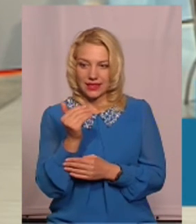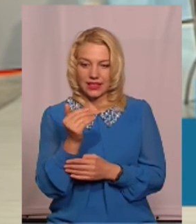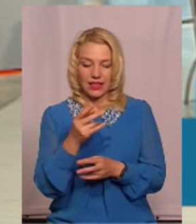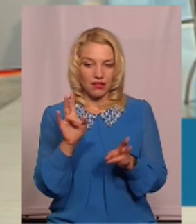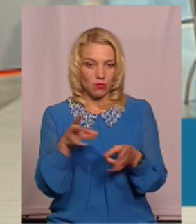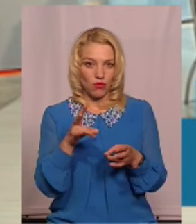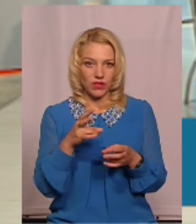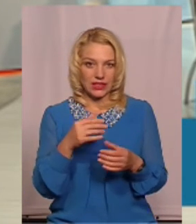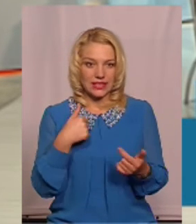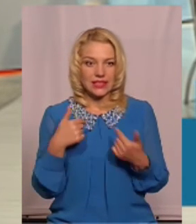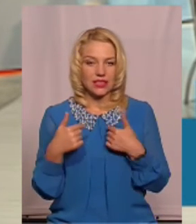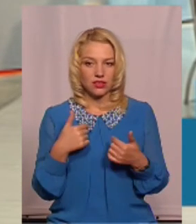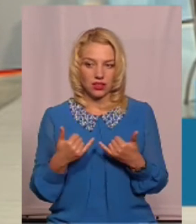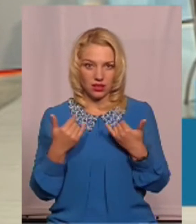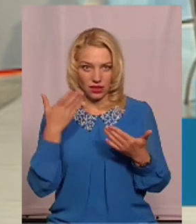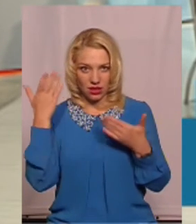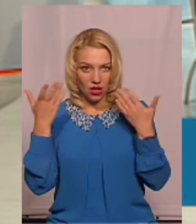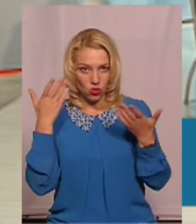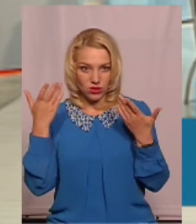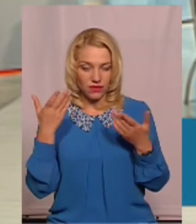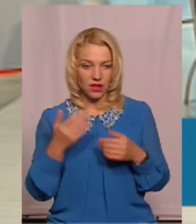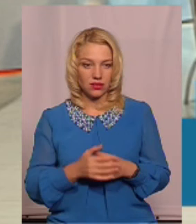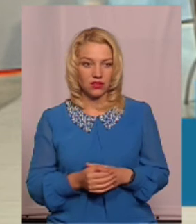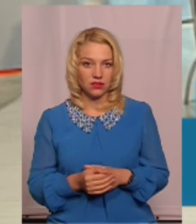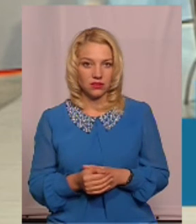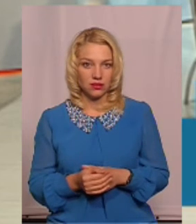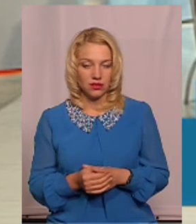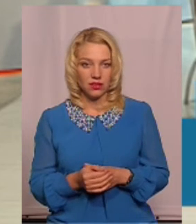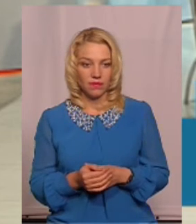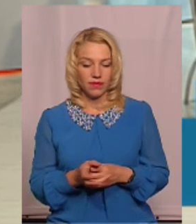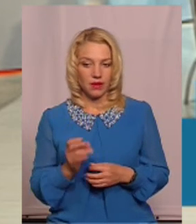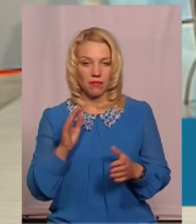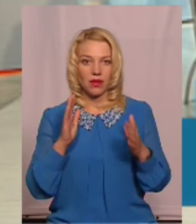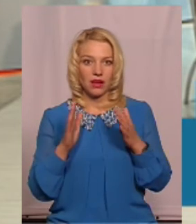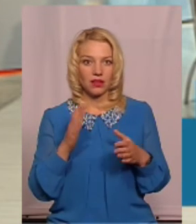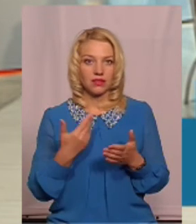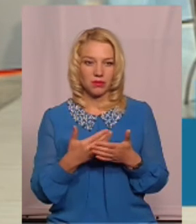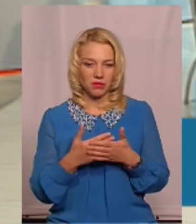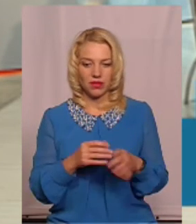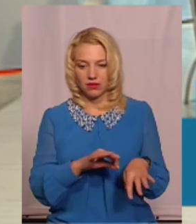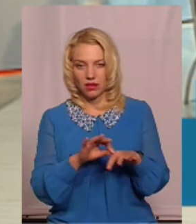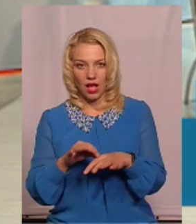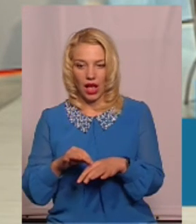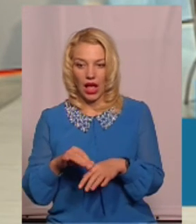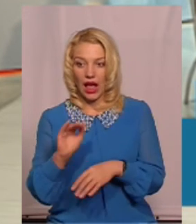Для розваги в використовуються парки. А дитина така